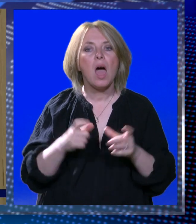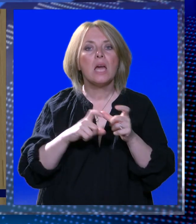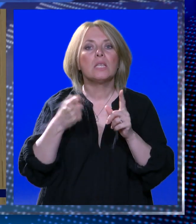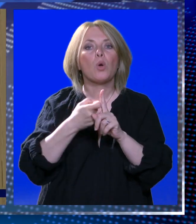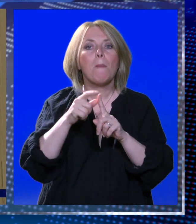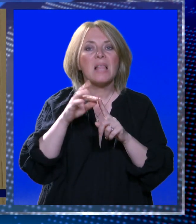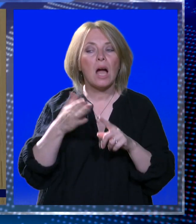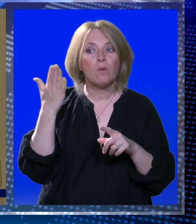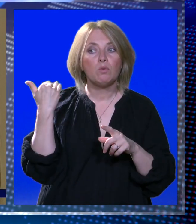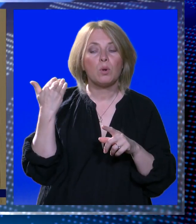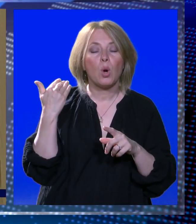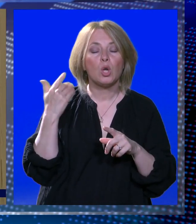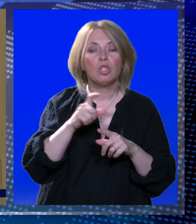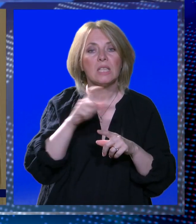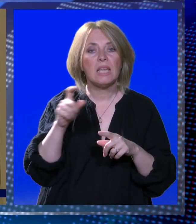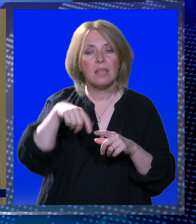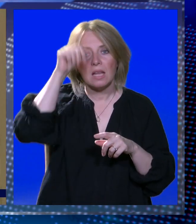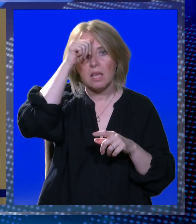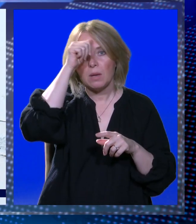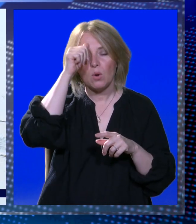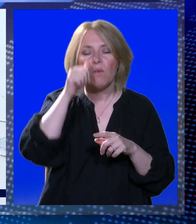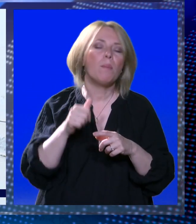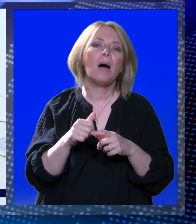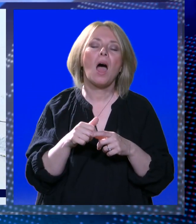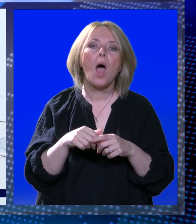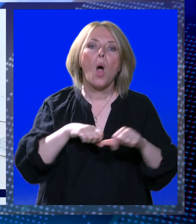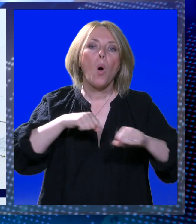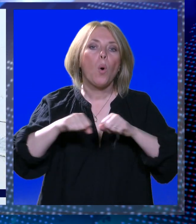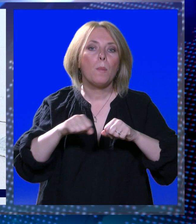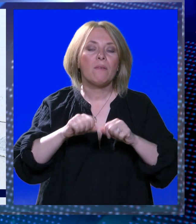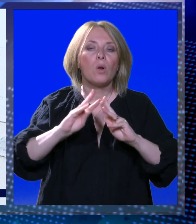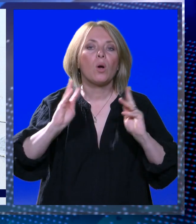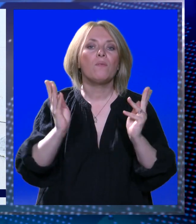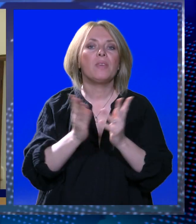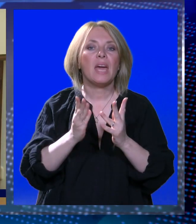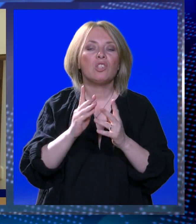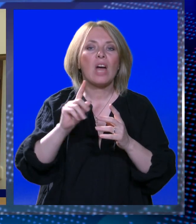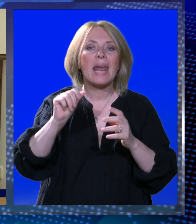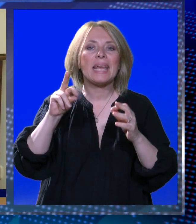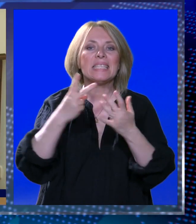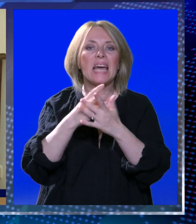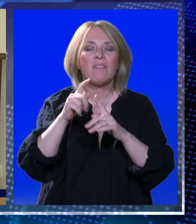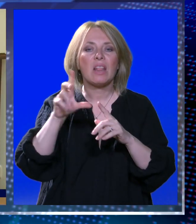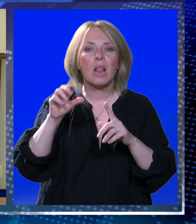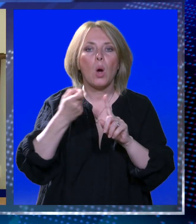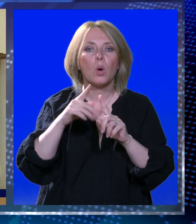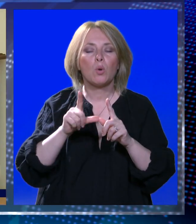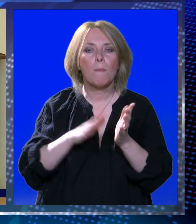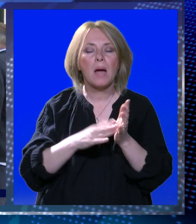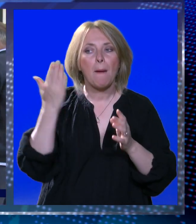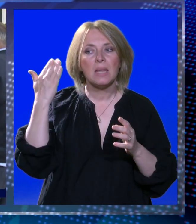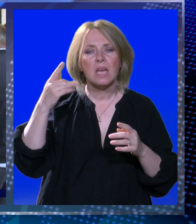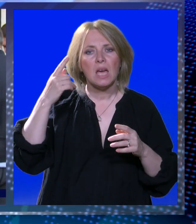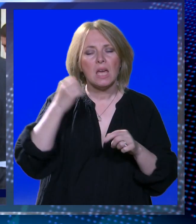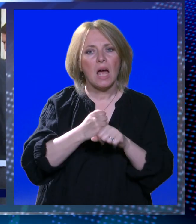Skopljaković je ranije ovog tjedna imenovana i predsjednicom Upravnog viječa javne ustanove Rezervat Lokrum, a javnost je poznata kao predstojnica